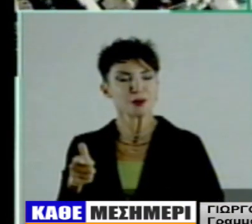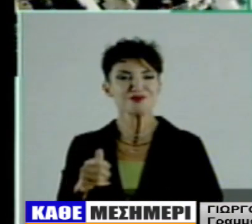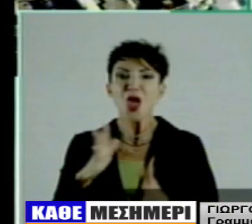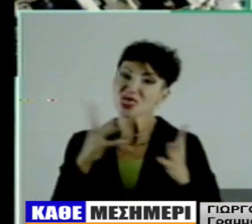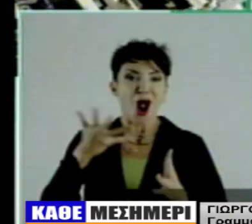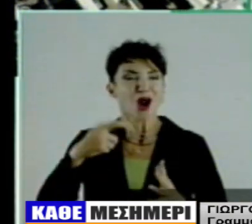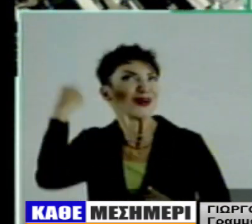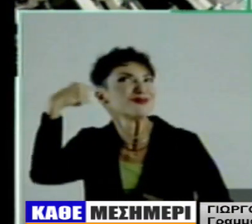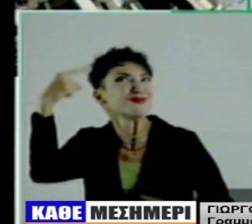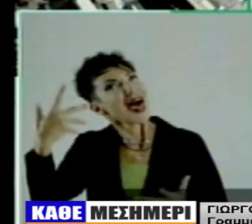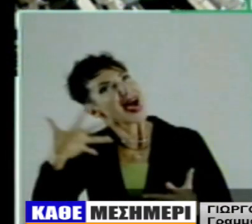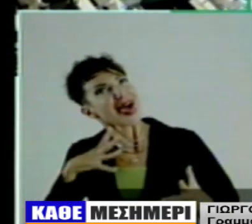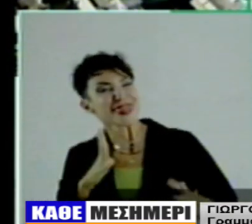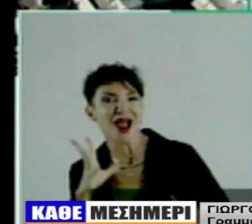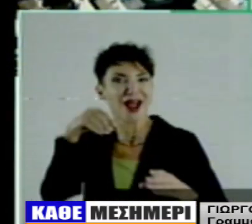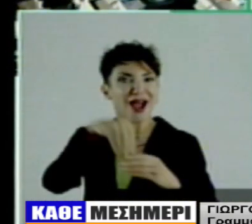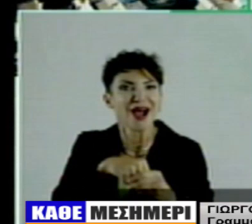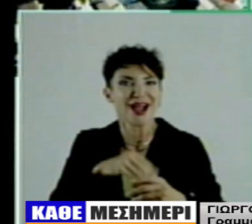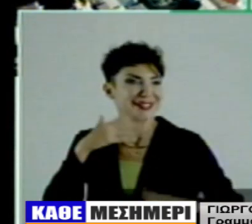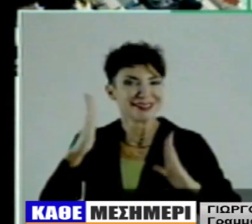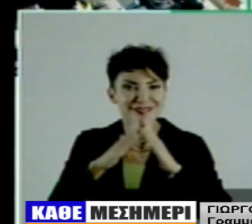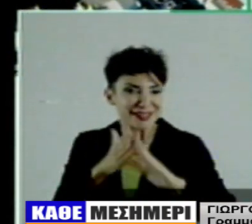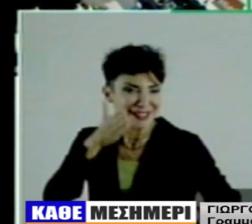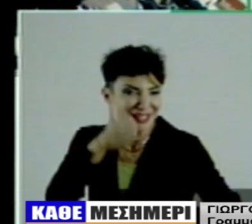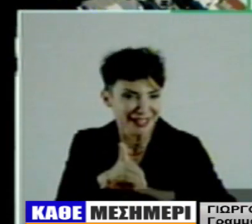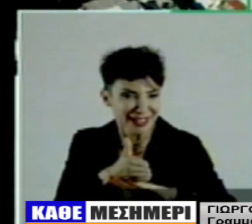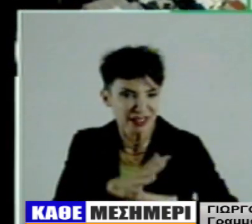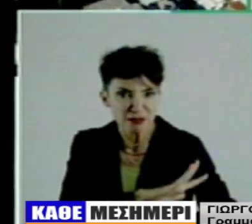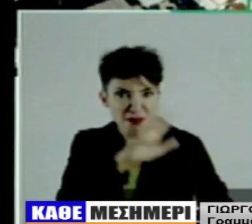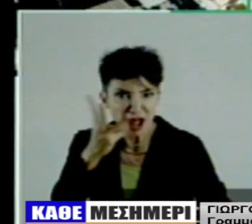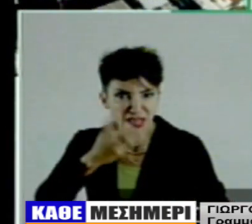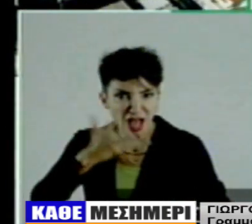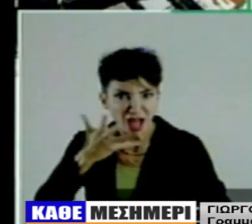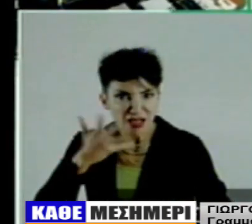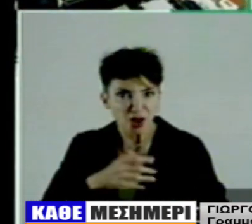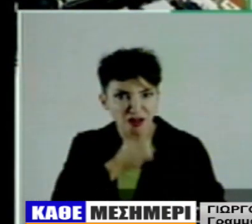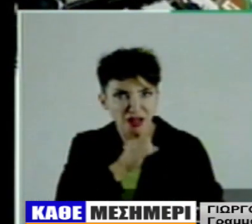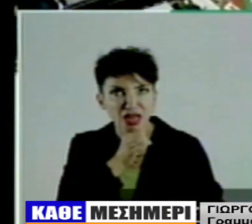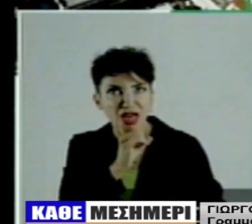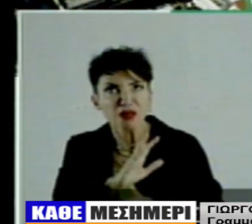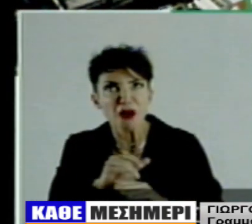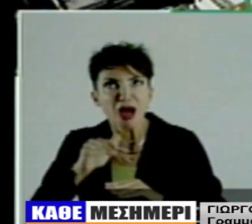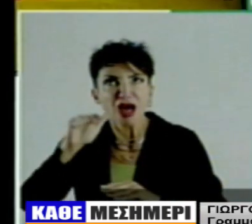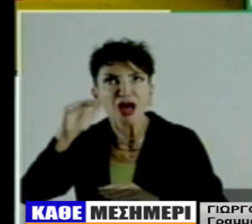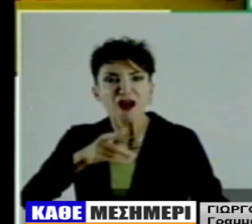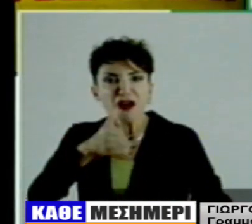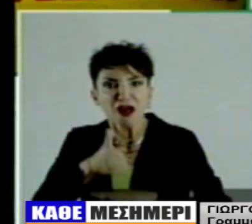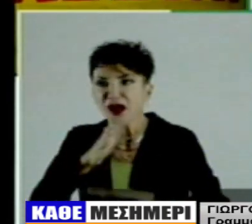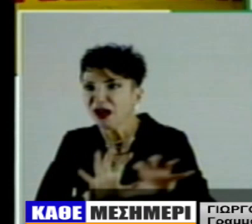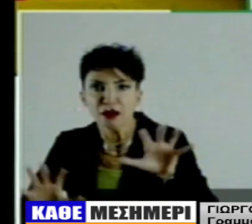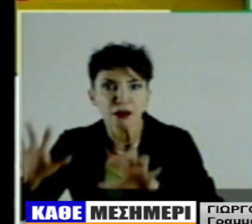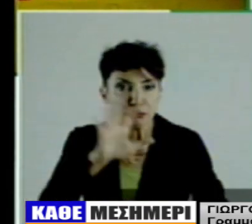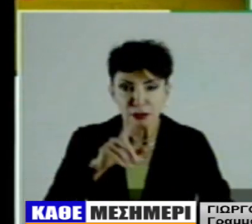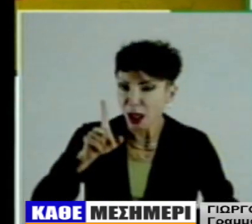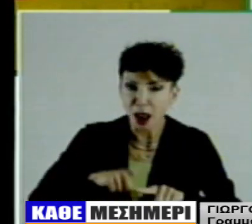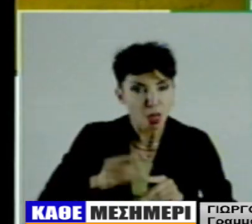Ευρωπαίοι σοσιαλιστές που πιστεύουν στην Ευρωπαϊκή Έρωση, που πιστεύουν στην ενοποίηση ακόμη περιττέρω της Ένωσης, της